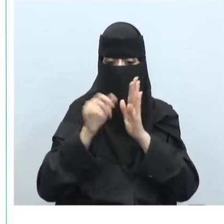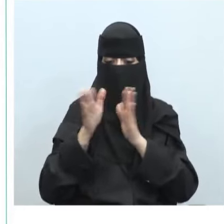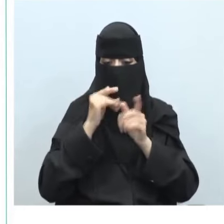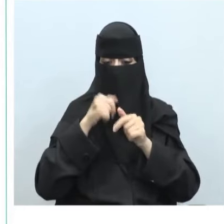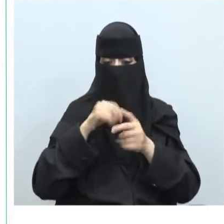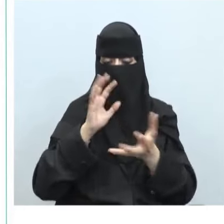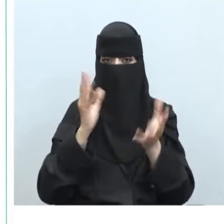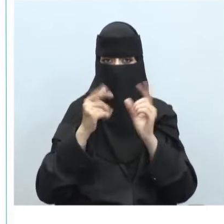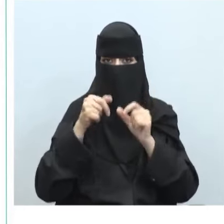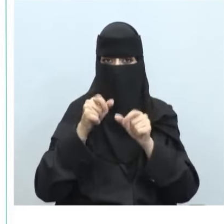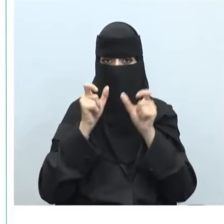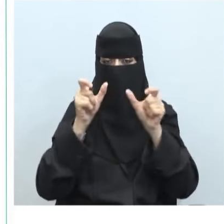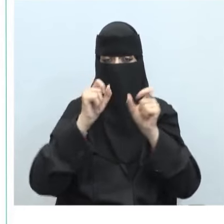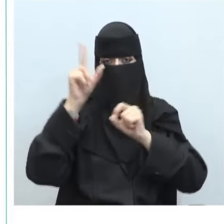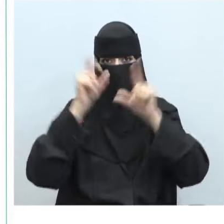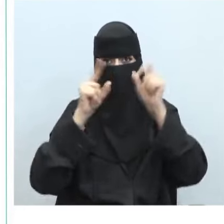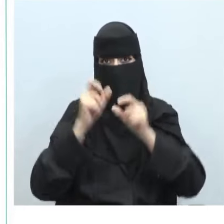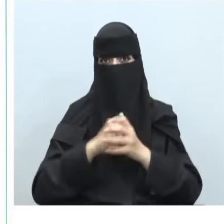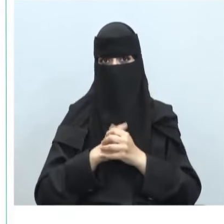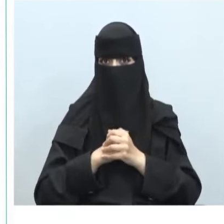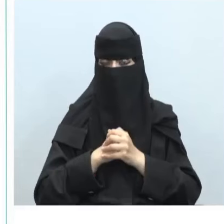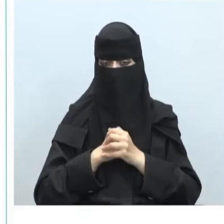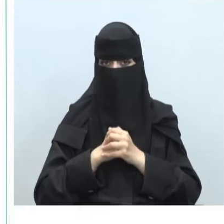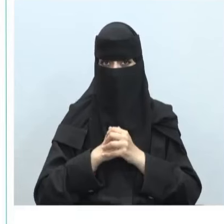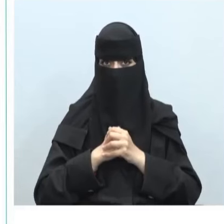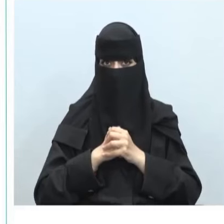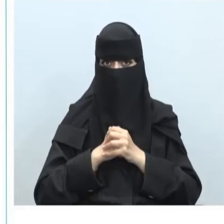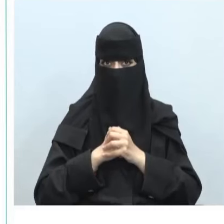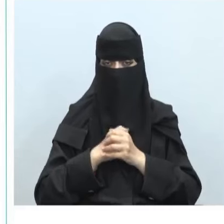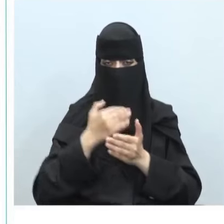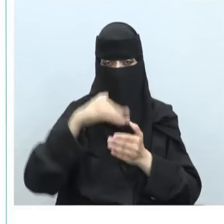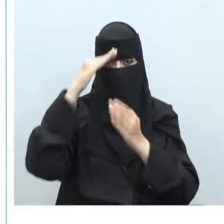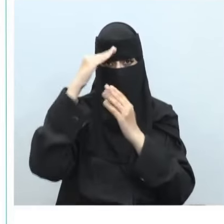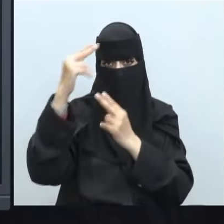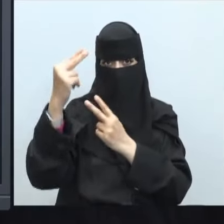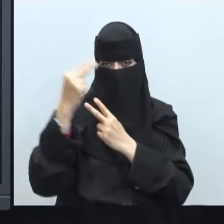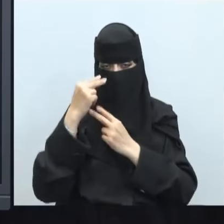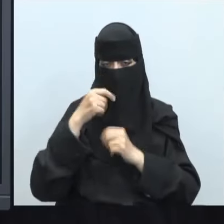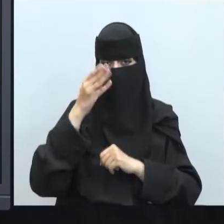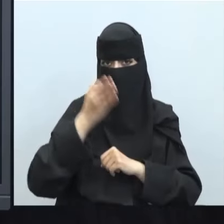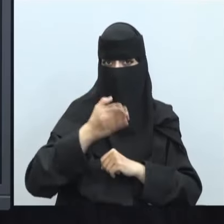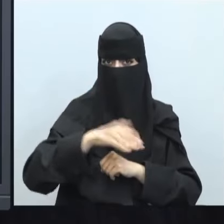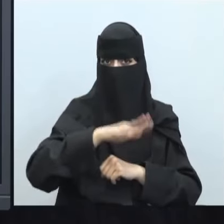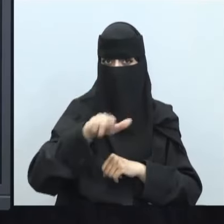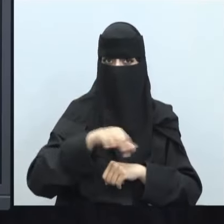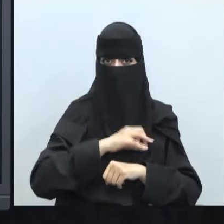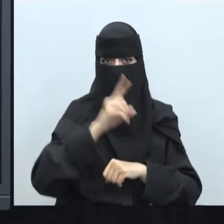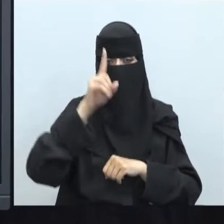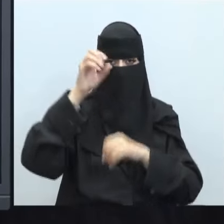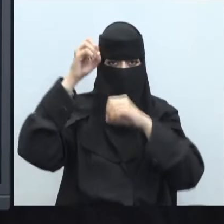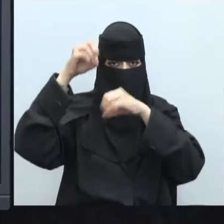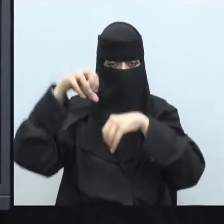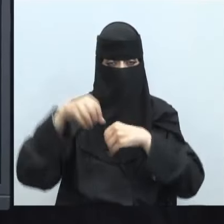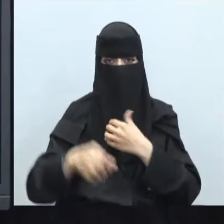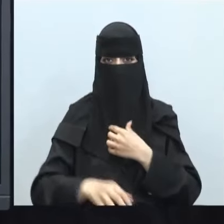والضوابط الدولية للأمن السبراني شكرا لكم على حسن المتابعة والسلام عليكم